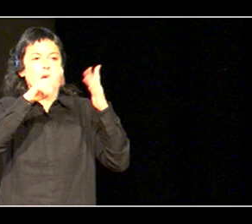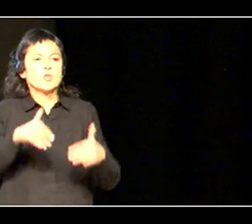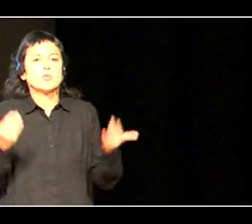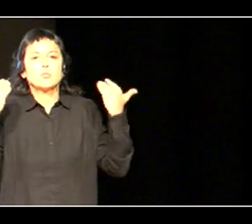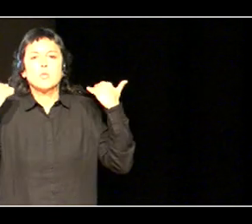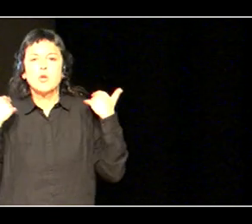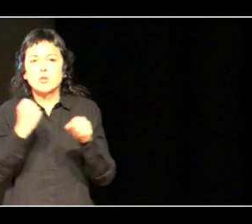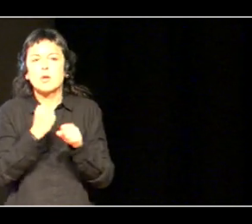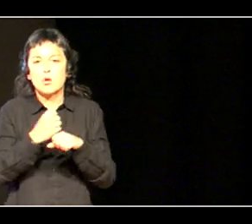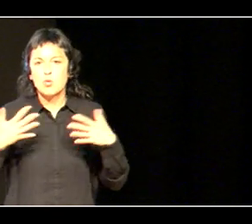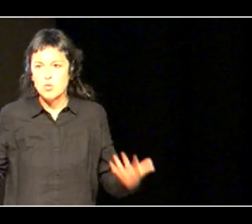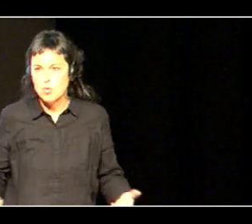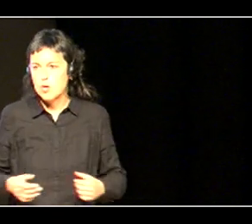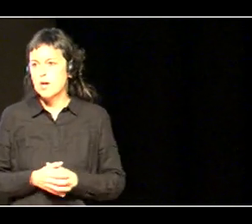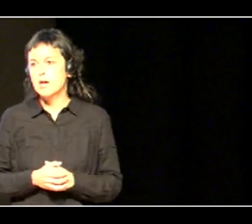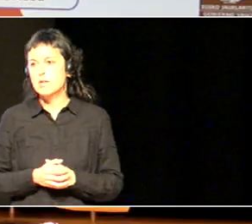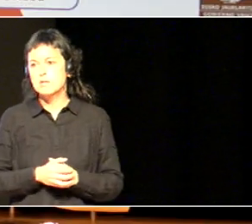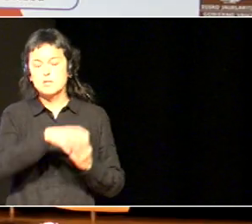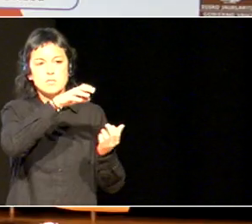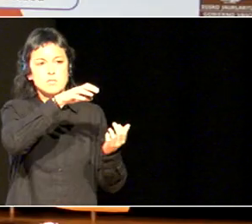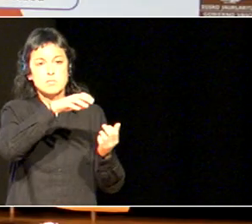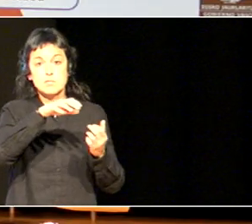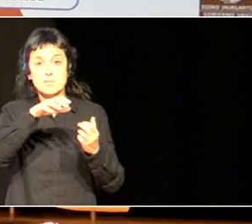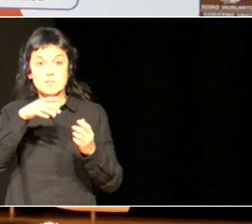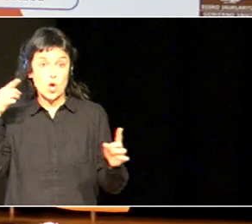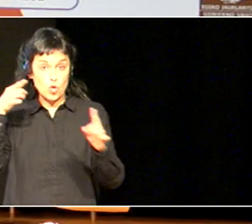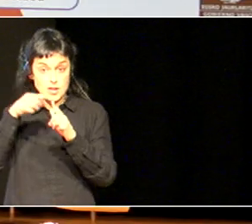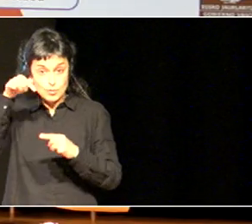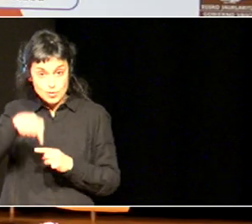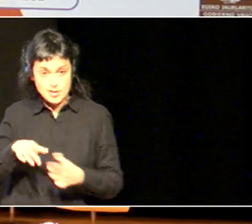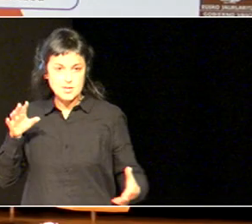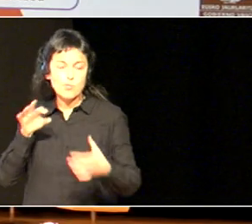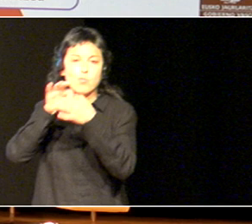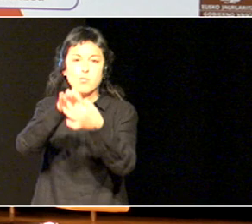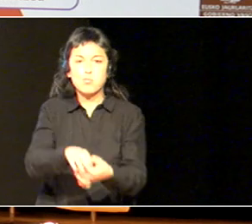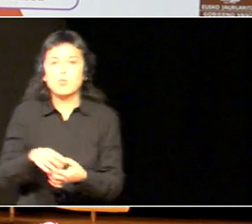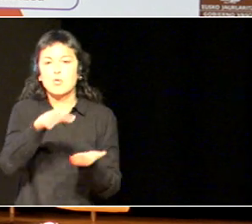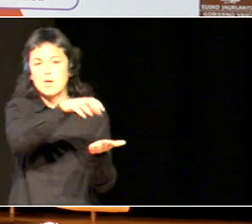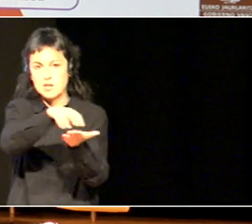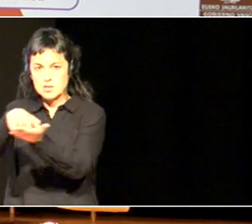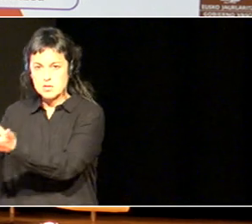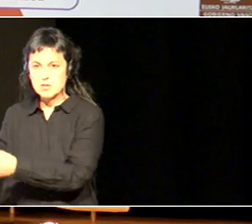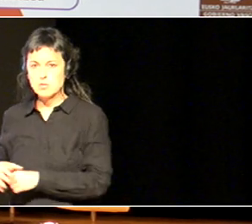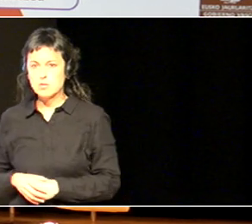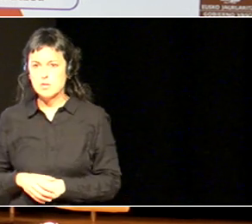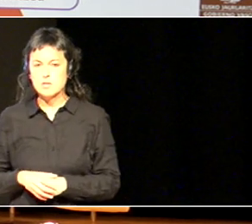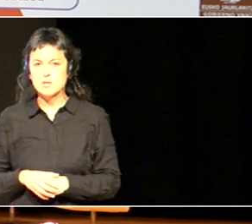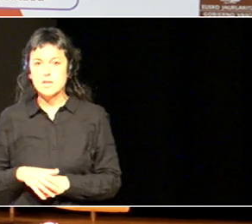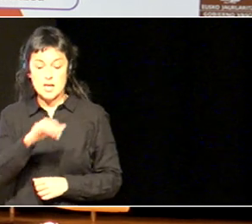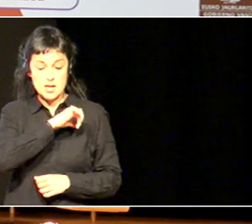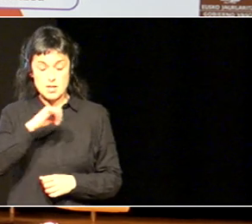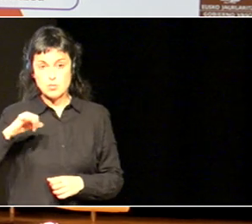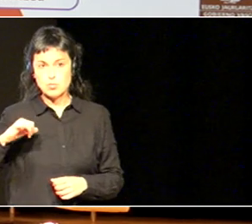ikastetzei dagokie irugarren elburu honetan ikastetzearen autonomia eta erantzuk izuna sustatzea